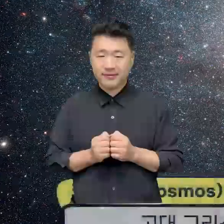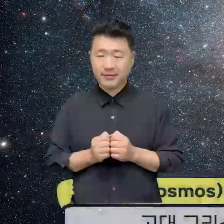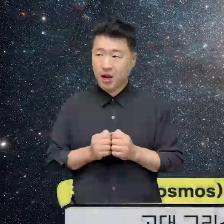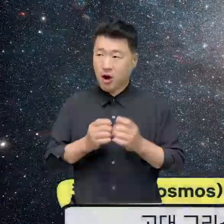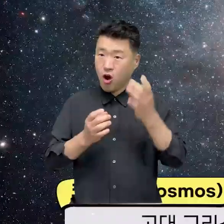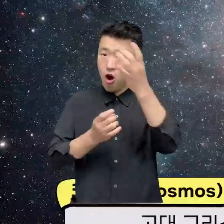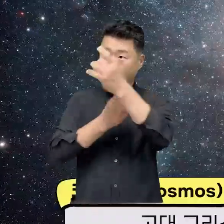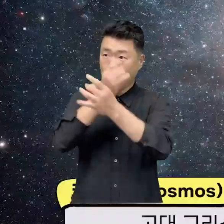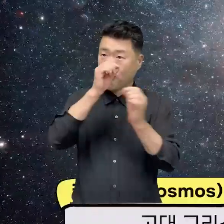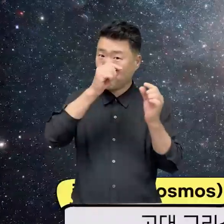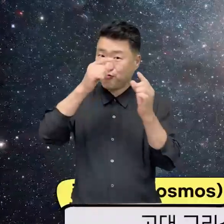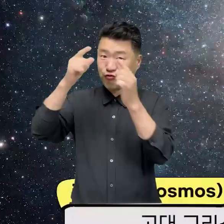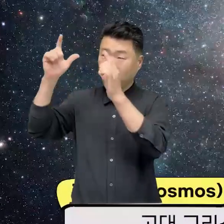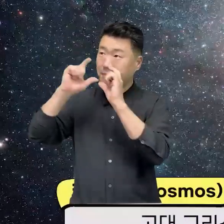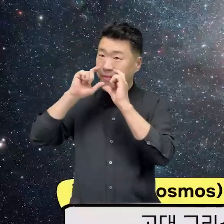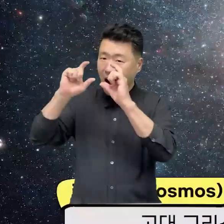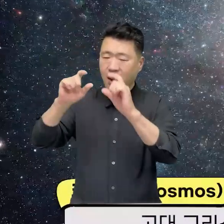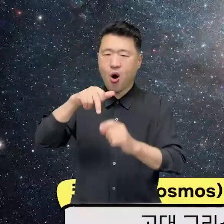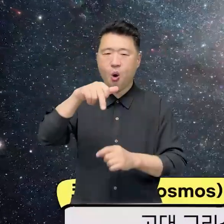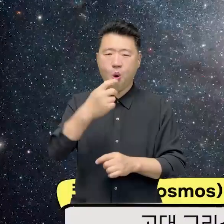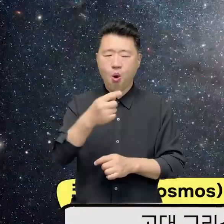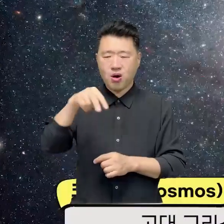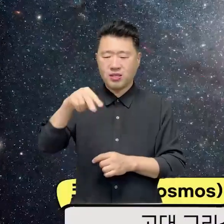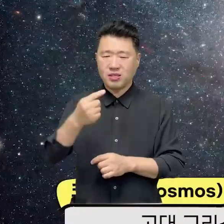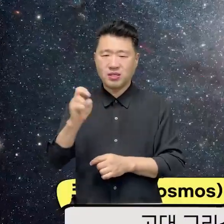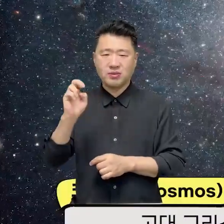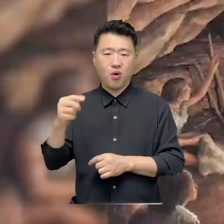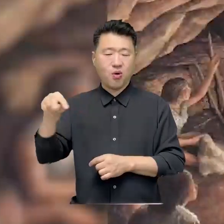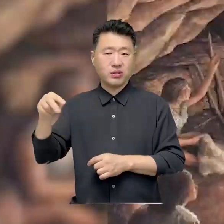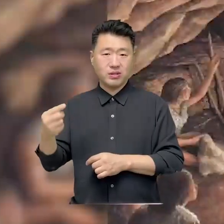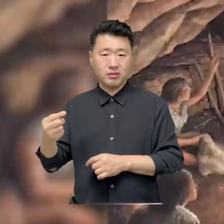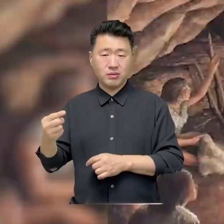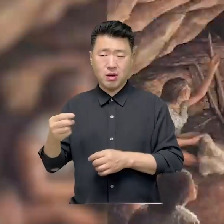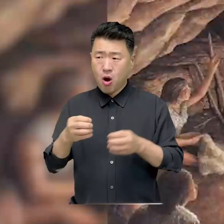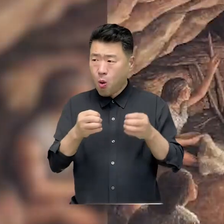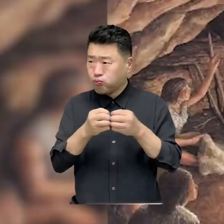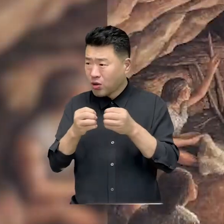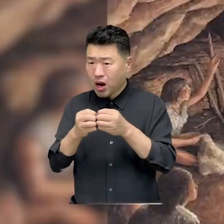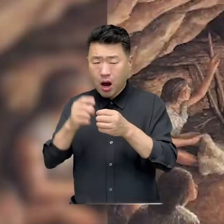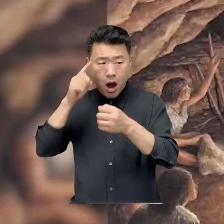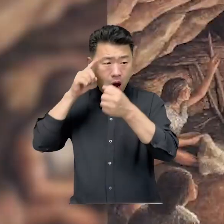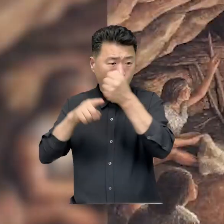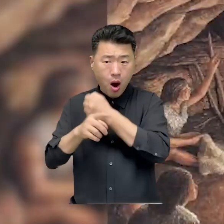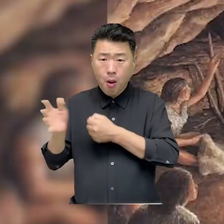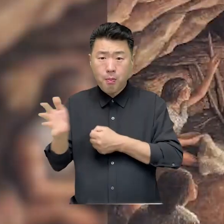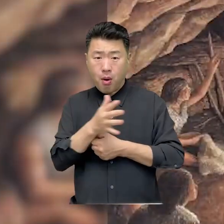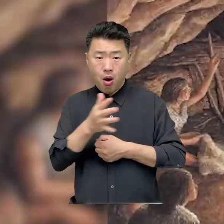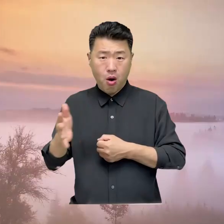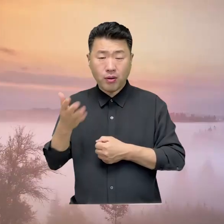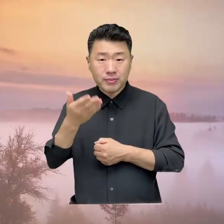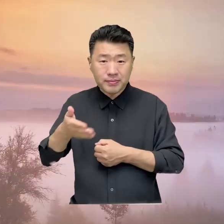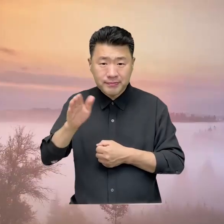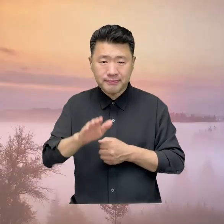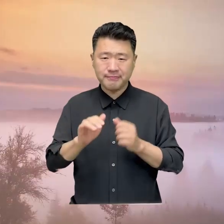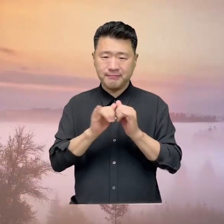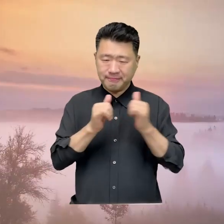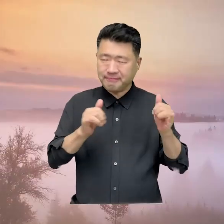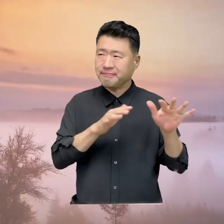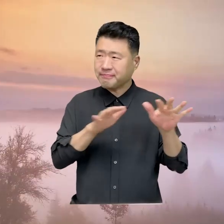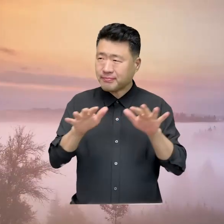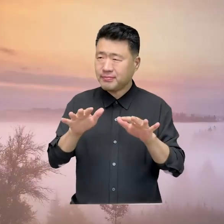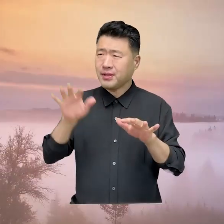우리는 우주를 코스모스라고 부르기도 한다. 문자도 과학도 없었던 과거에도 인간은